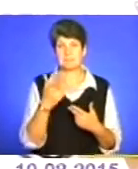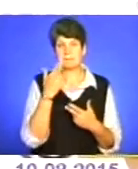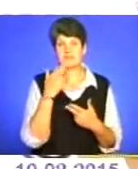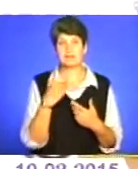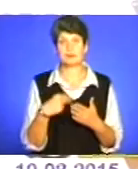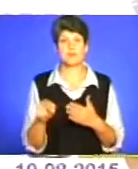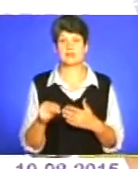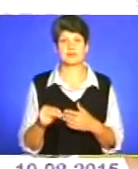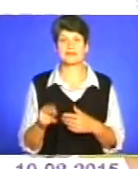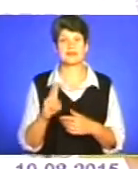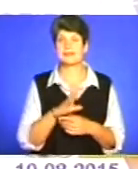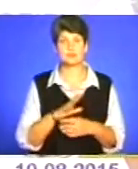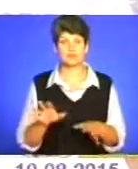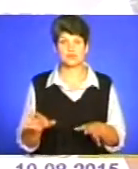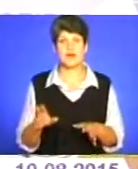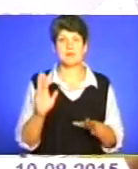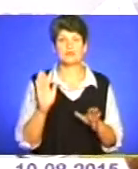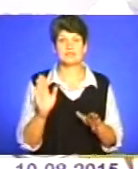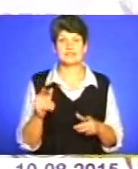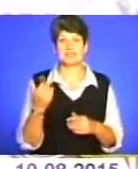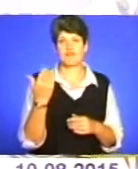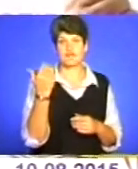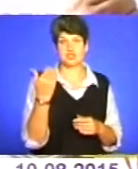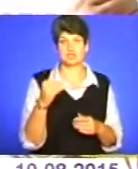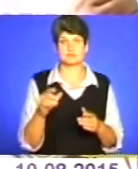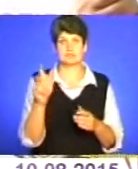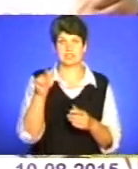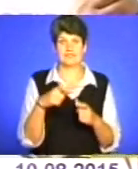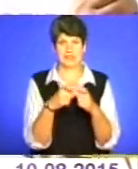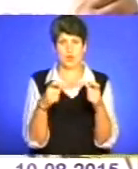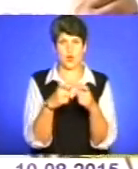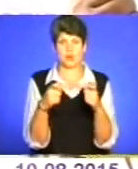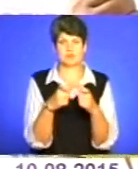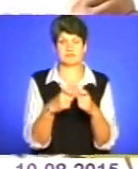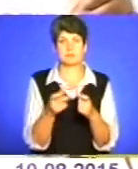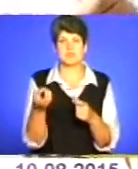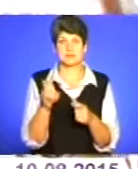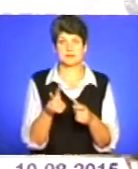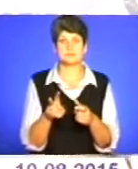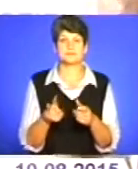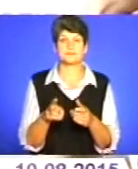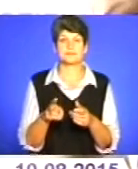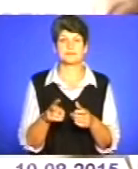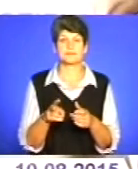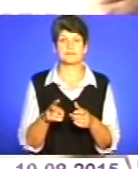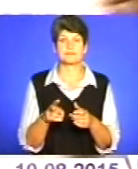в кондуктора не буде, а буде тільки ваш електронний квиток, де ви прийдете, розрахуєтеся за проїзд, і вам